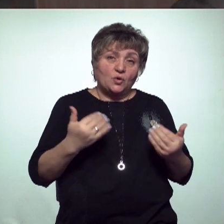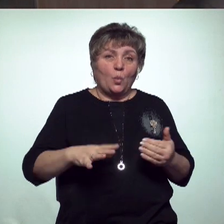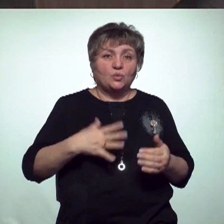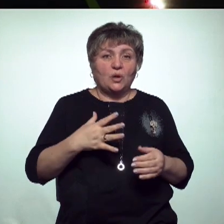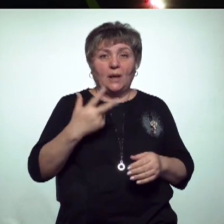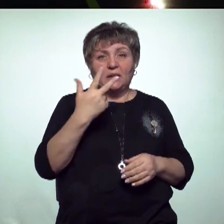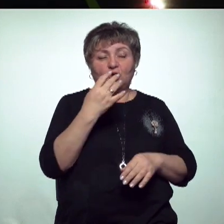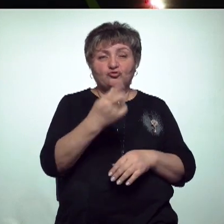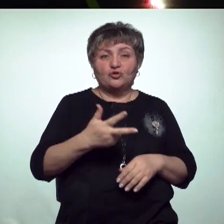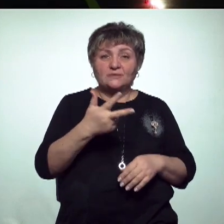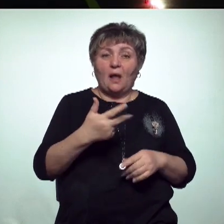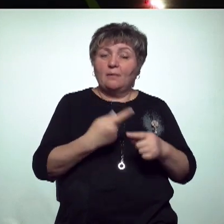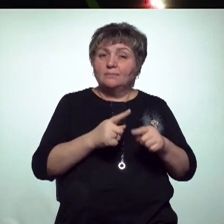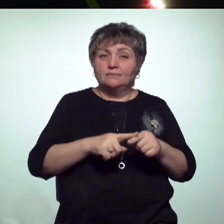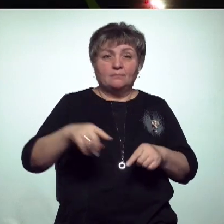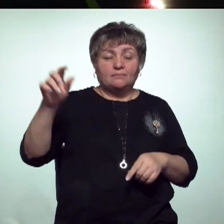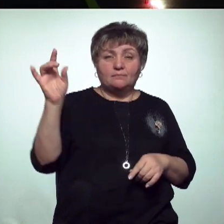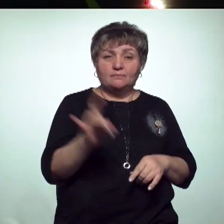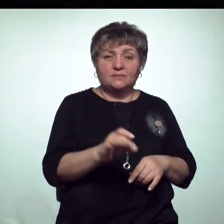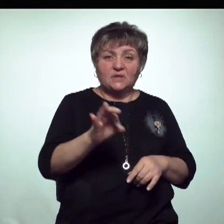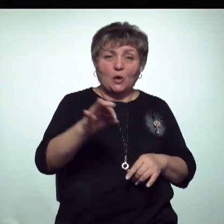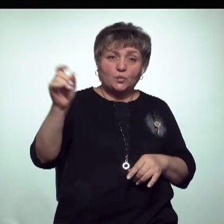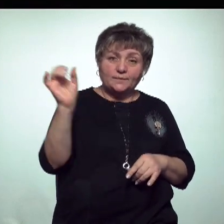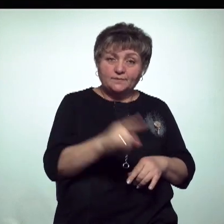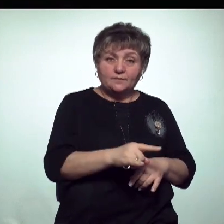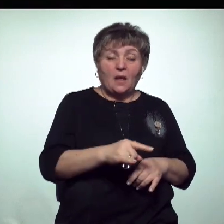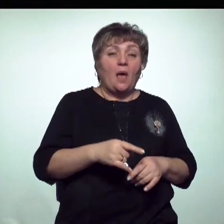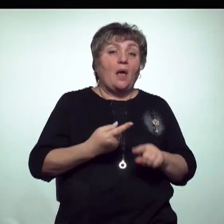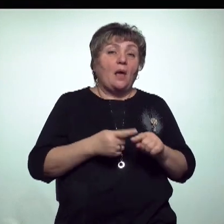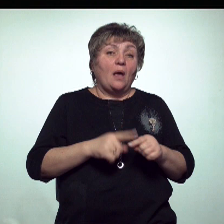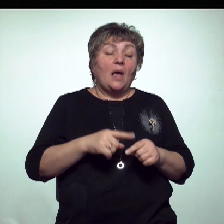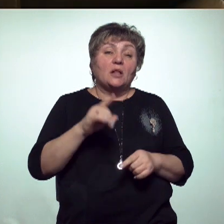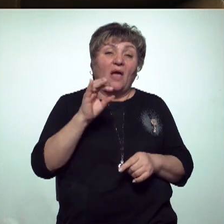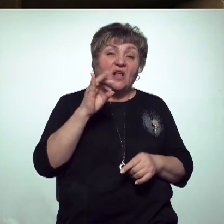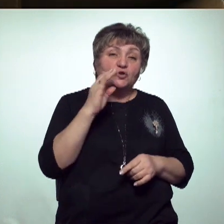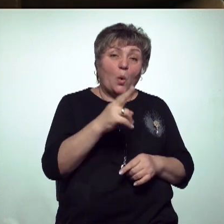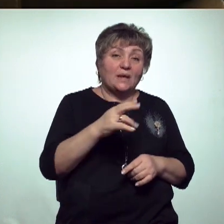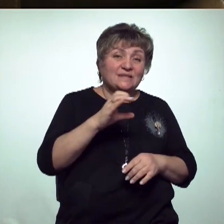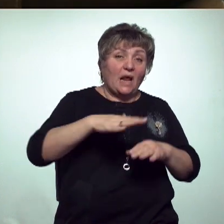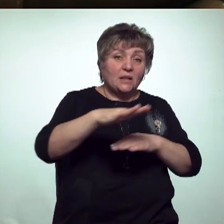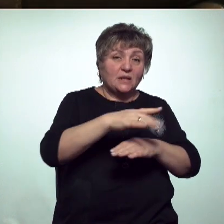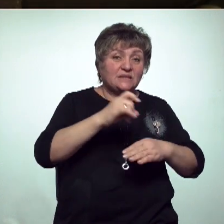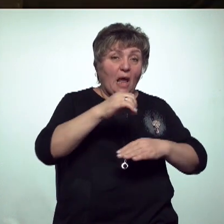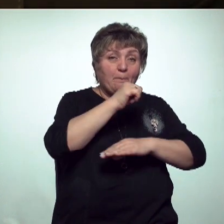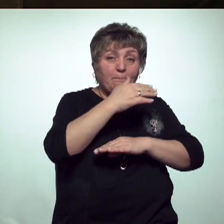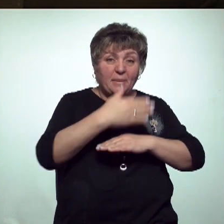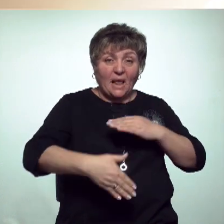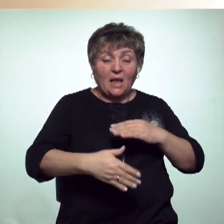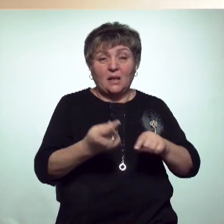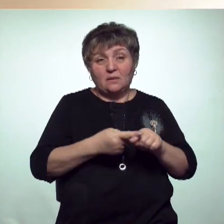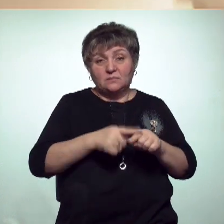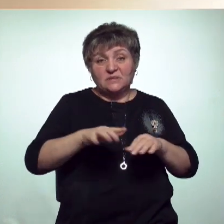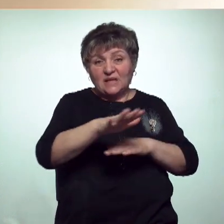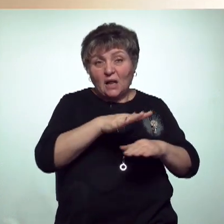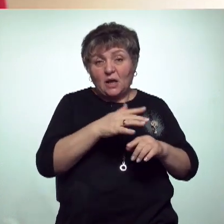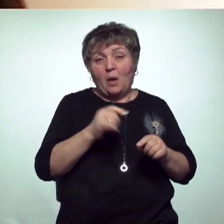дома будем. Новый рейс обеспечит стыковки с другими авиарейсами на восток страны и за ее пределы. Из Новосибирска можно